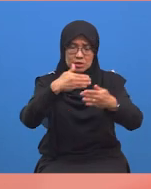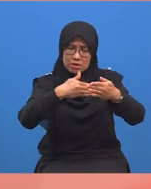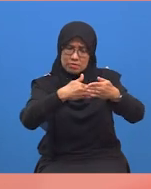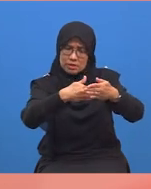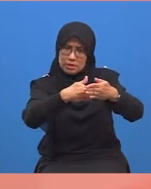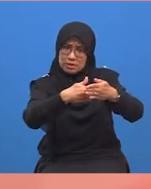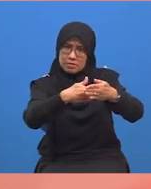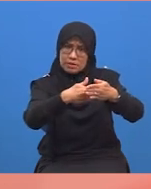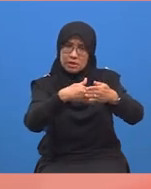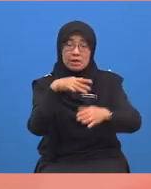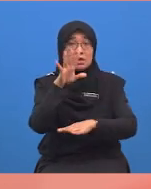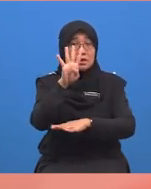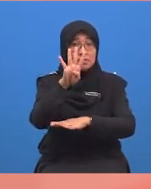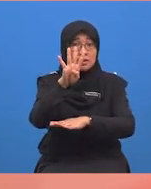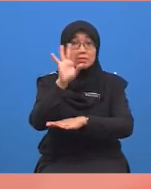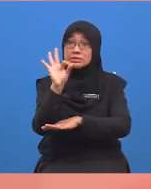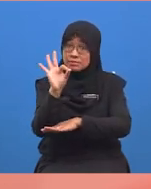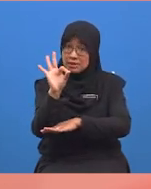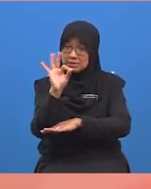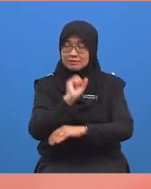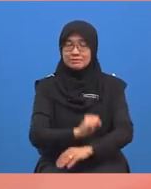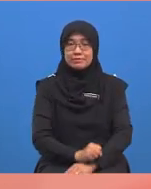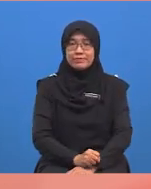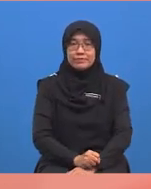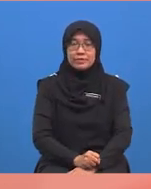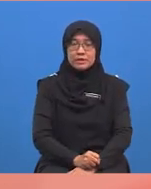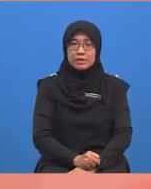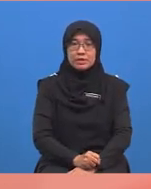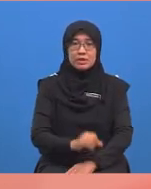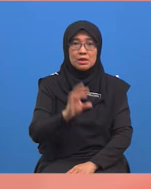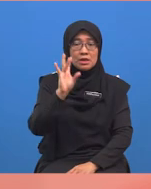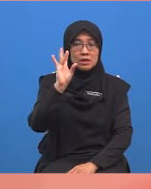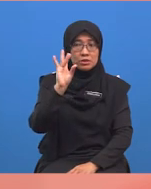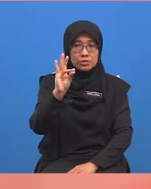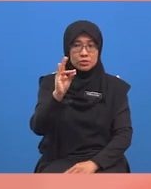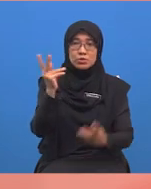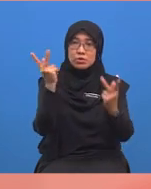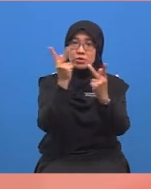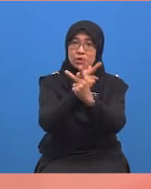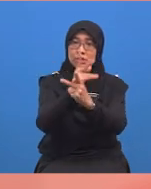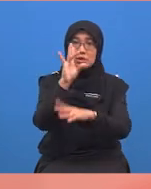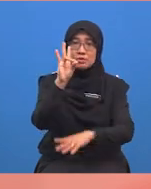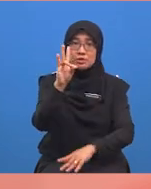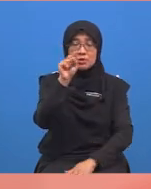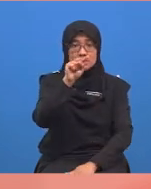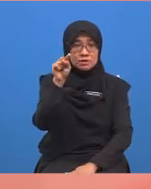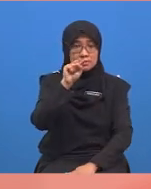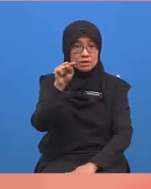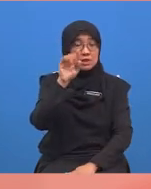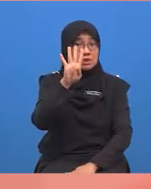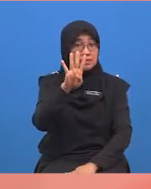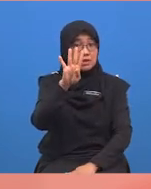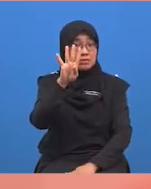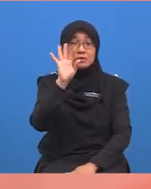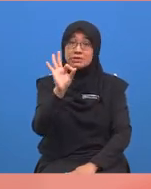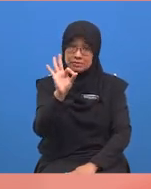ialah empat puluh sembilan. Iaitu, tujuh darab tujuh sama dengan empat